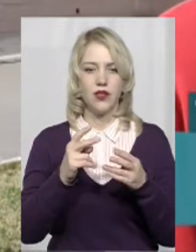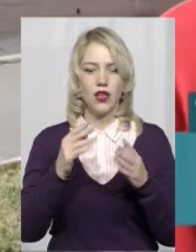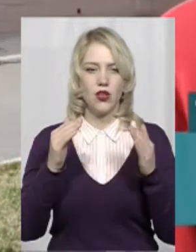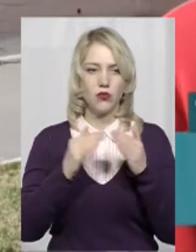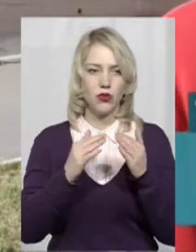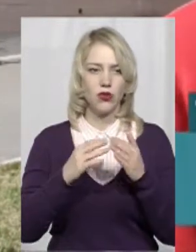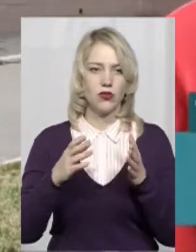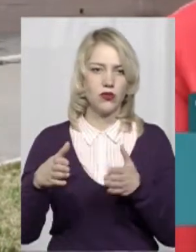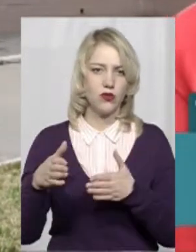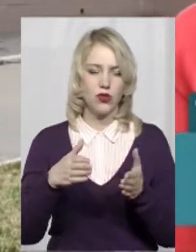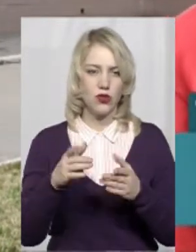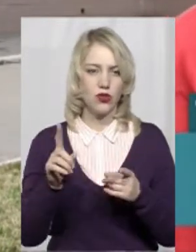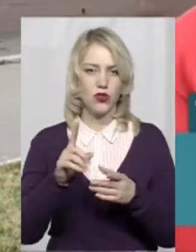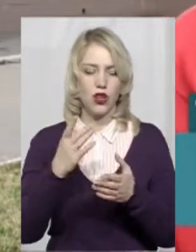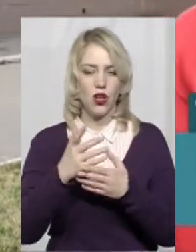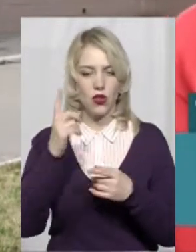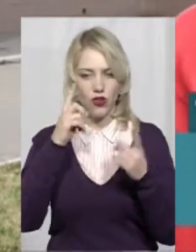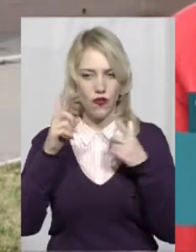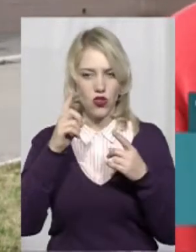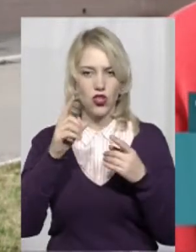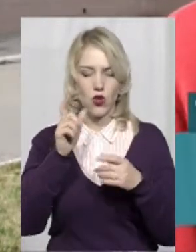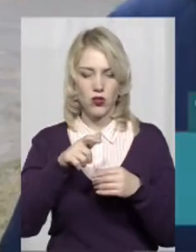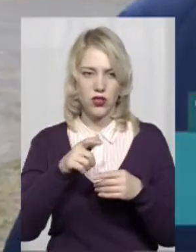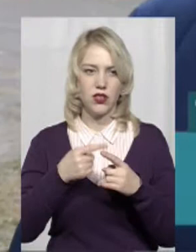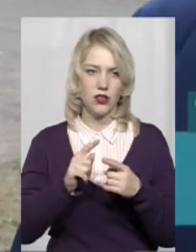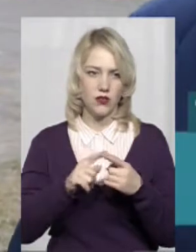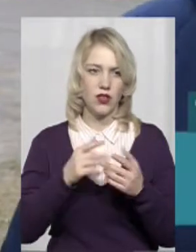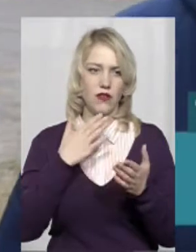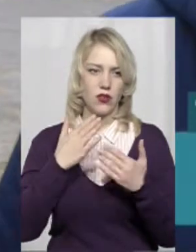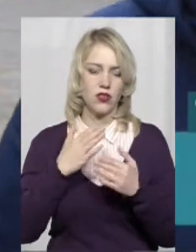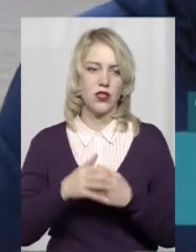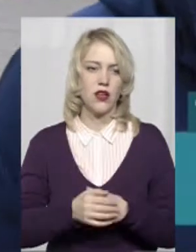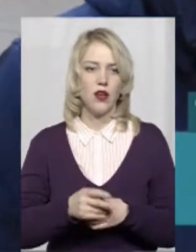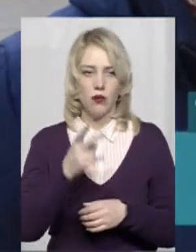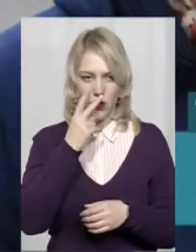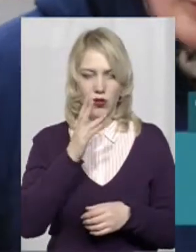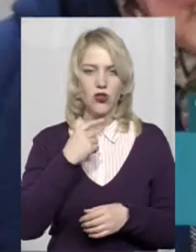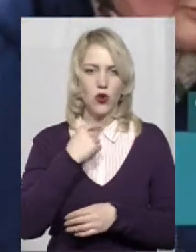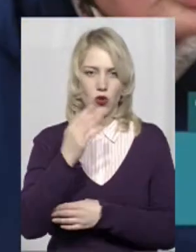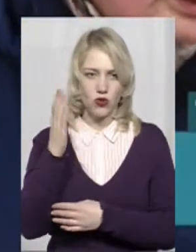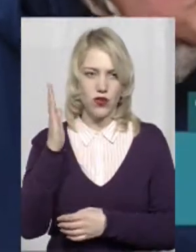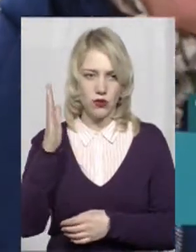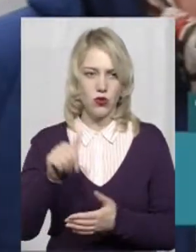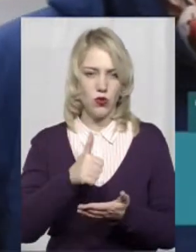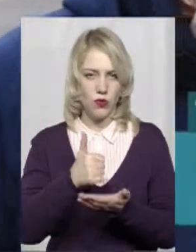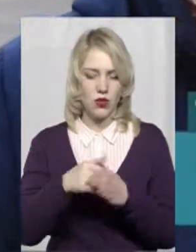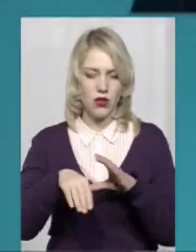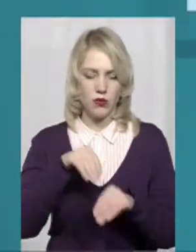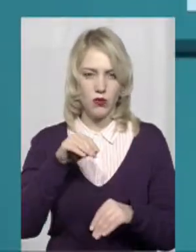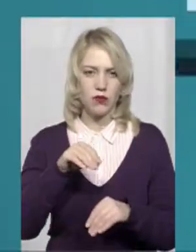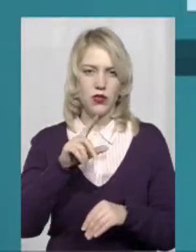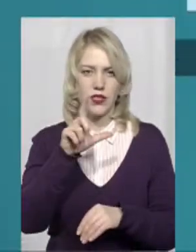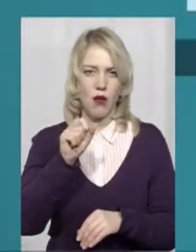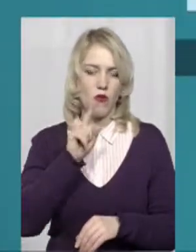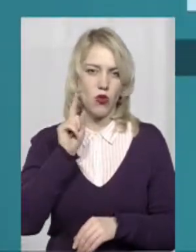всього, коли людина творча, вона підійде до цього з толку. Побачу, голосувати будемо. Обов'язково будемо. Будемо голосувати за молодіж.